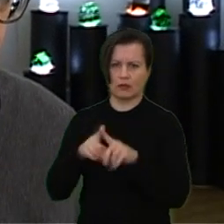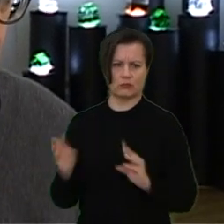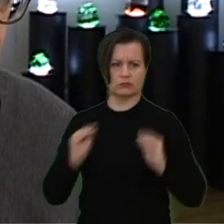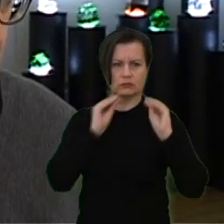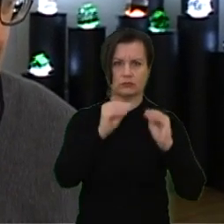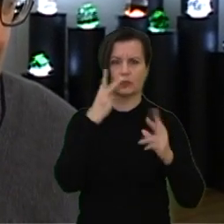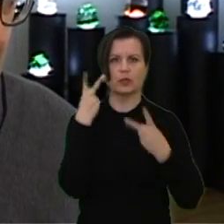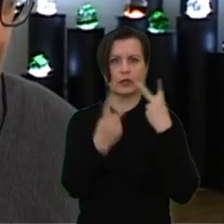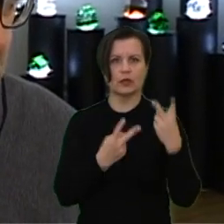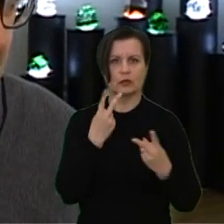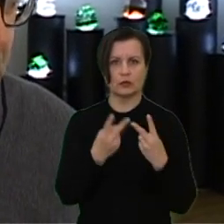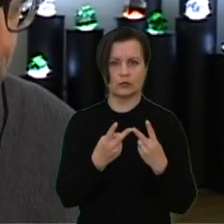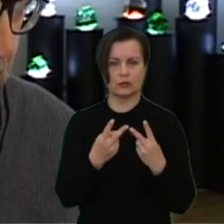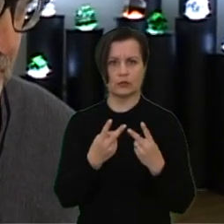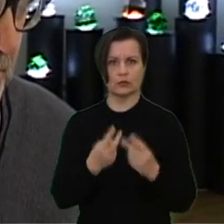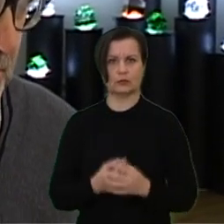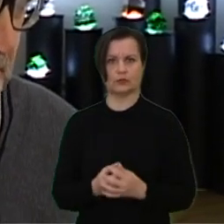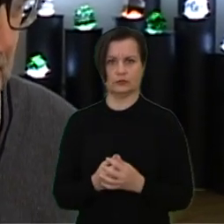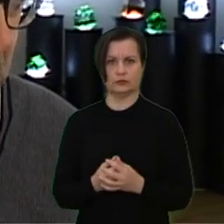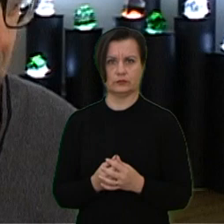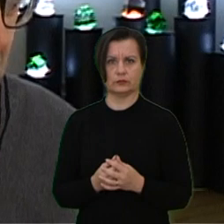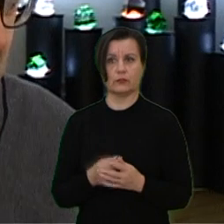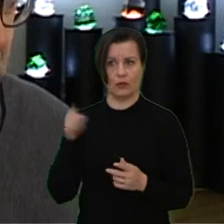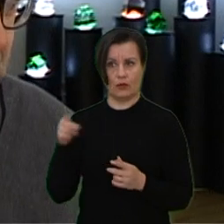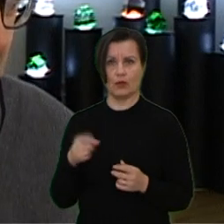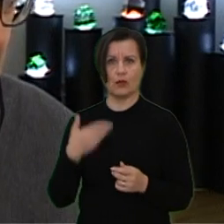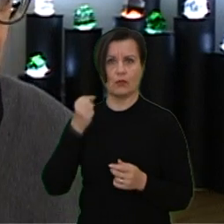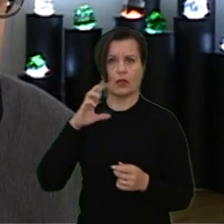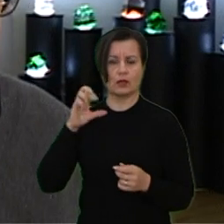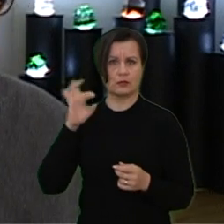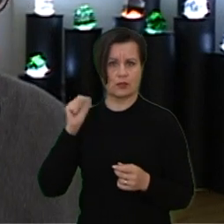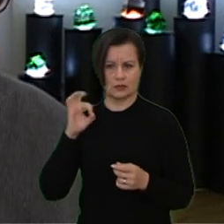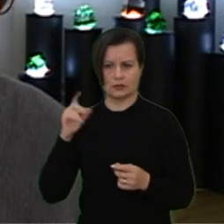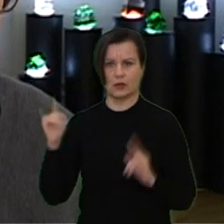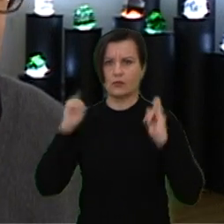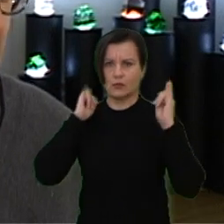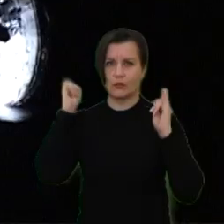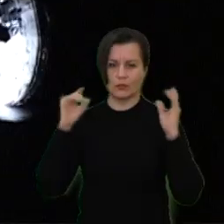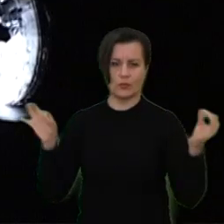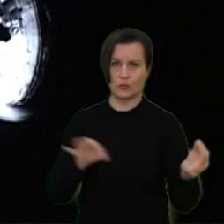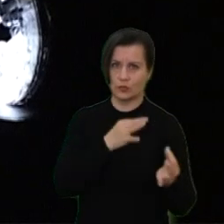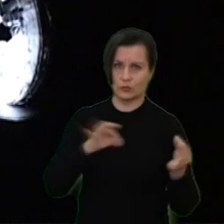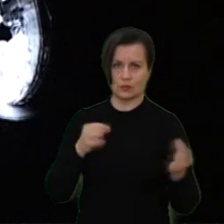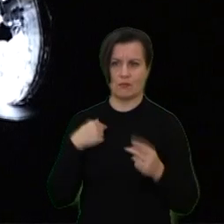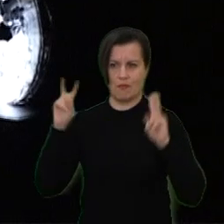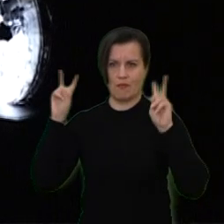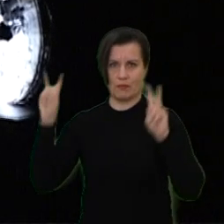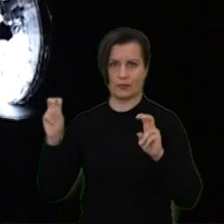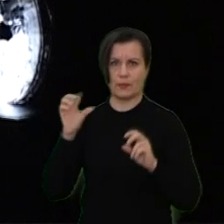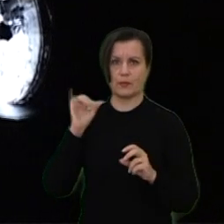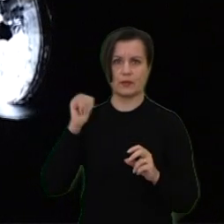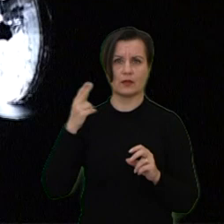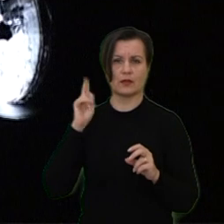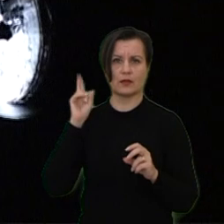ir, sakyčiau, ta marsiška mūzika, ne mūzika ar garsus, aš kai